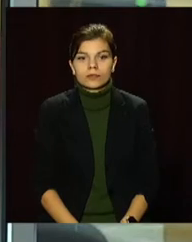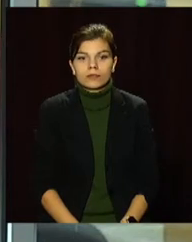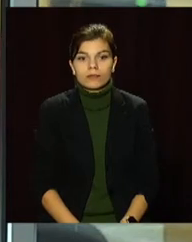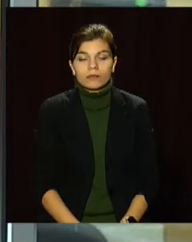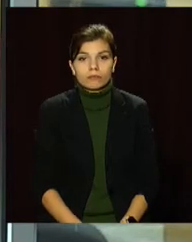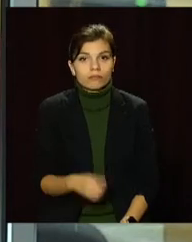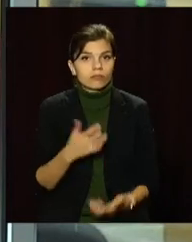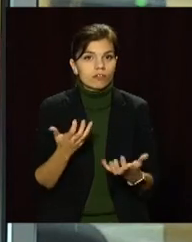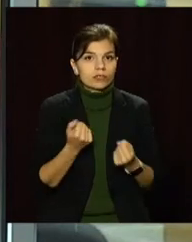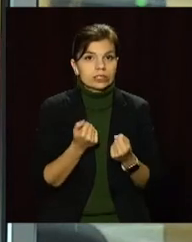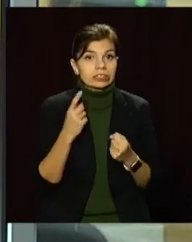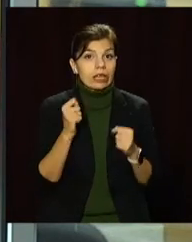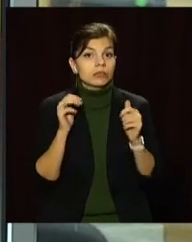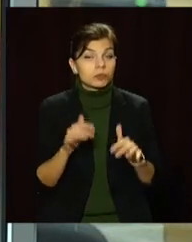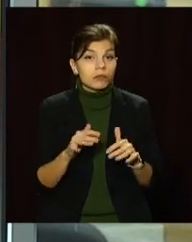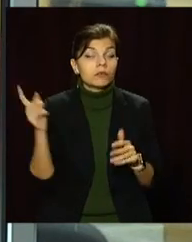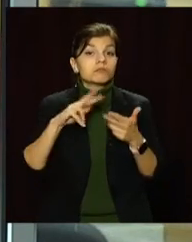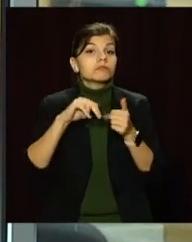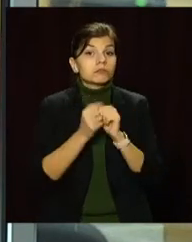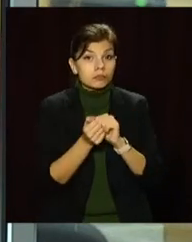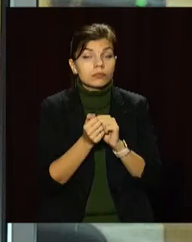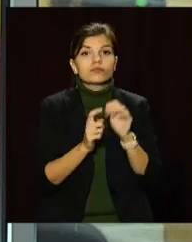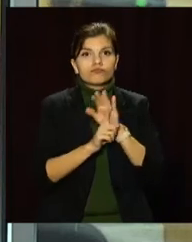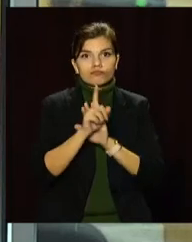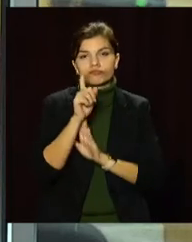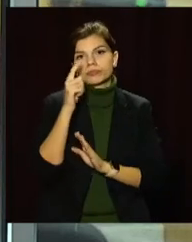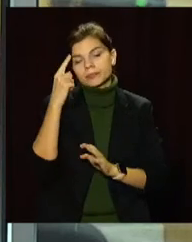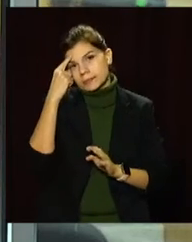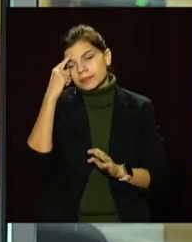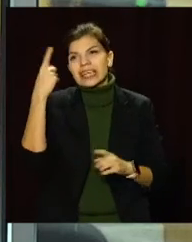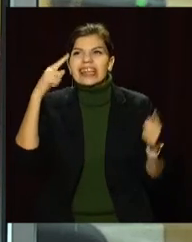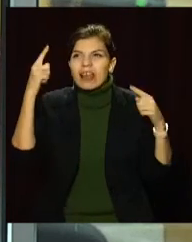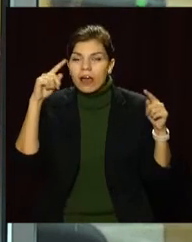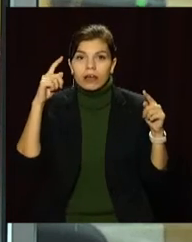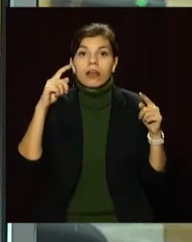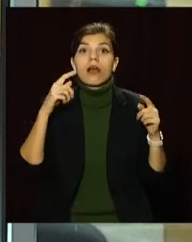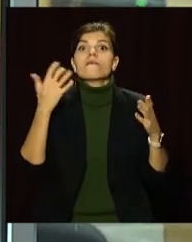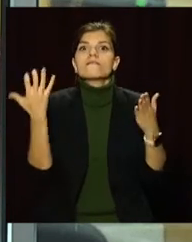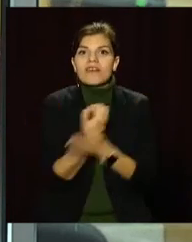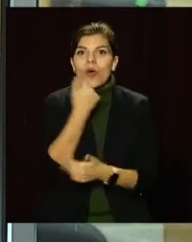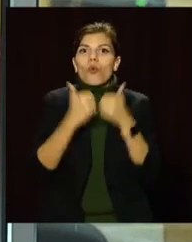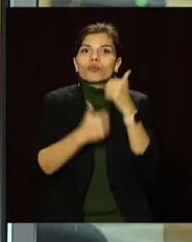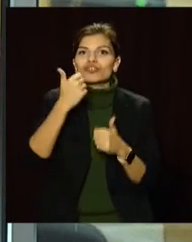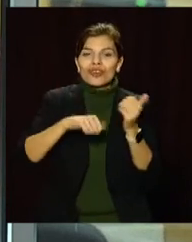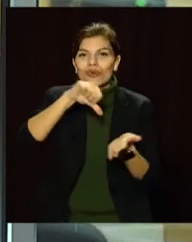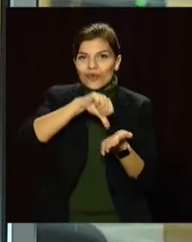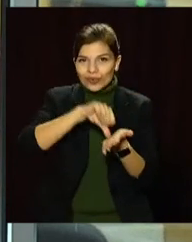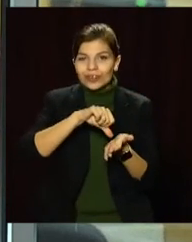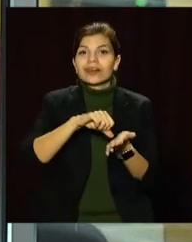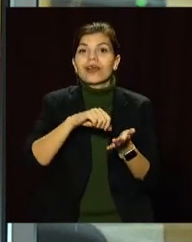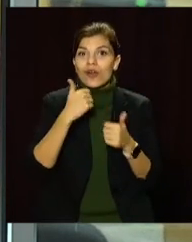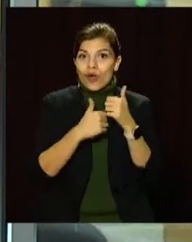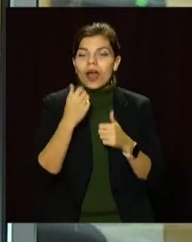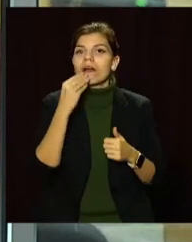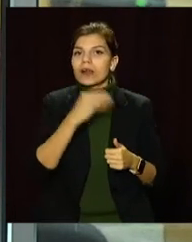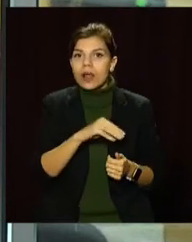Взялися за справу. У Кам'янському почали реалізовувати проєкти, які перемогли в бюджеті участі. На цьогорічному конкурсі